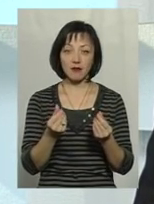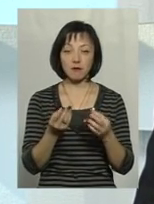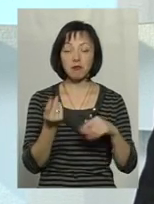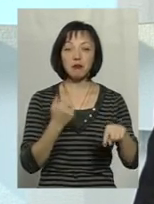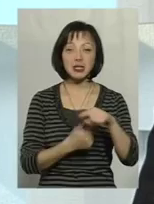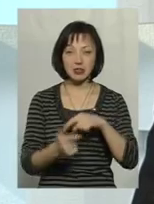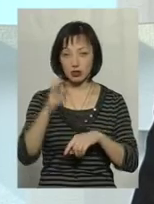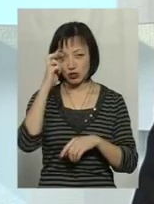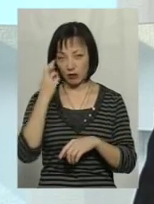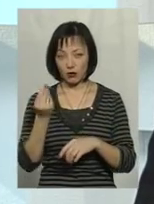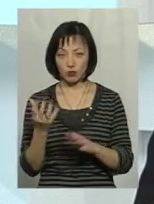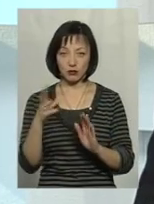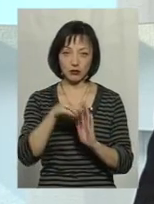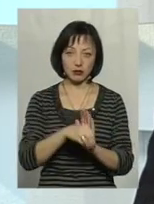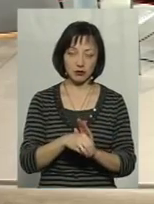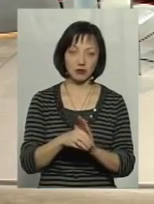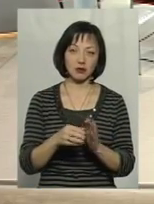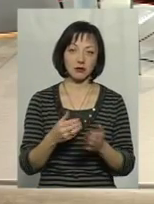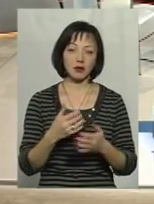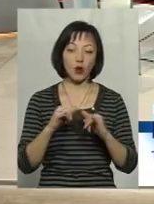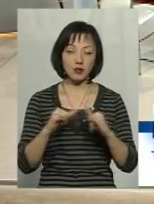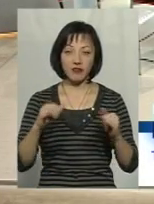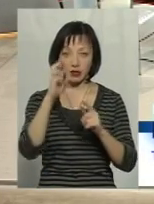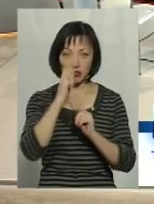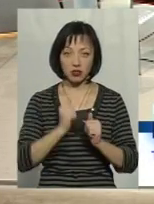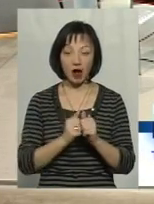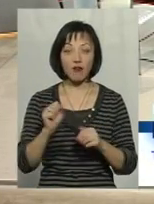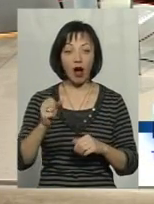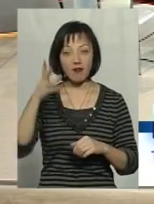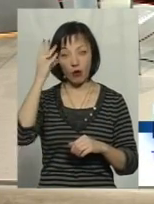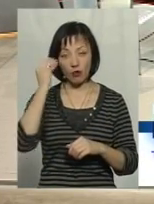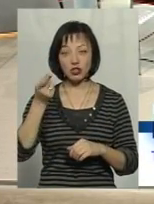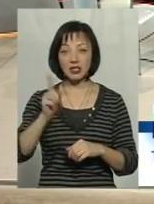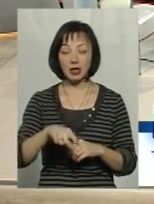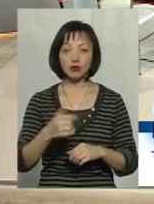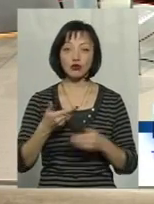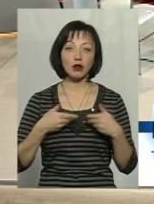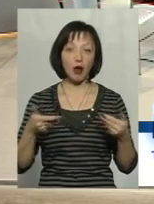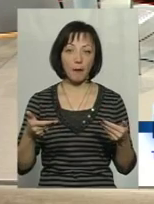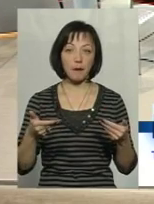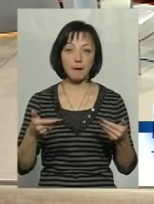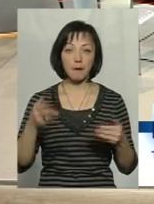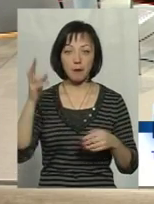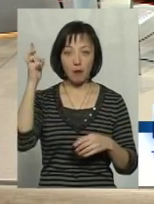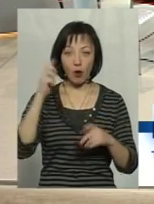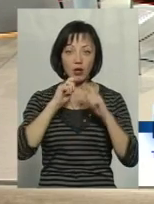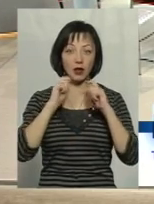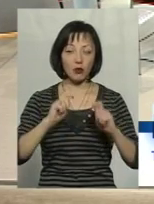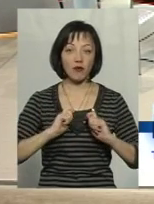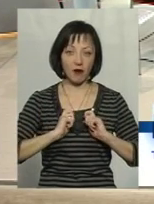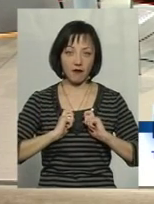галузь, яка потрібна для розвитку держави. А враховуючи те, що нам Бог дарував